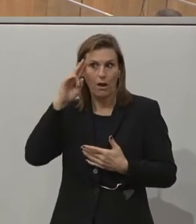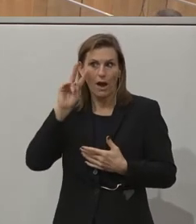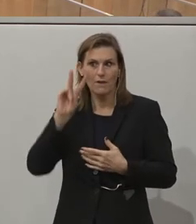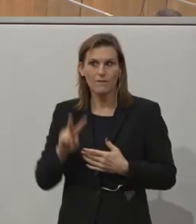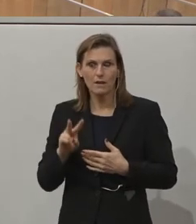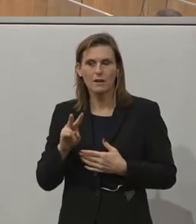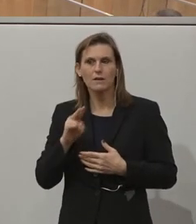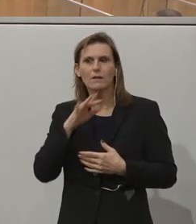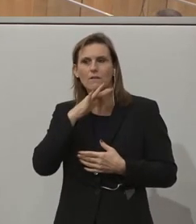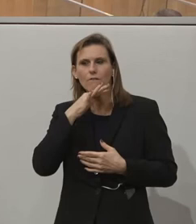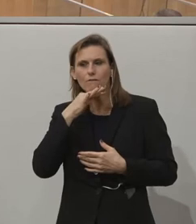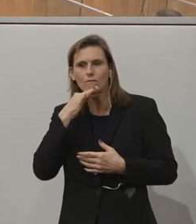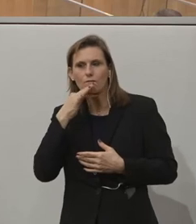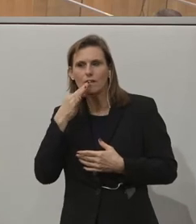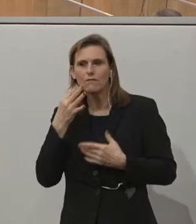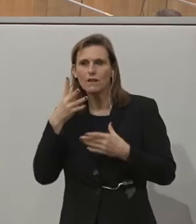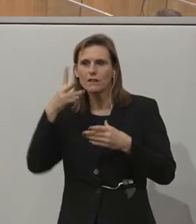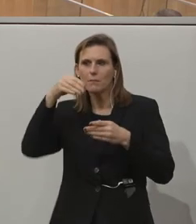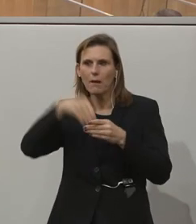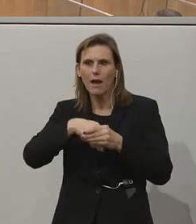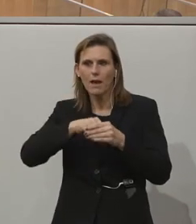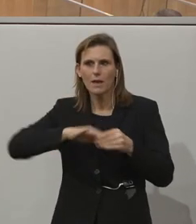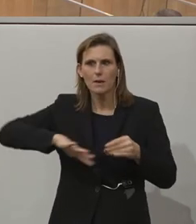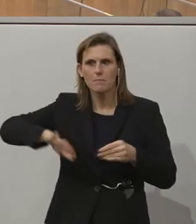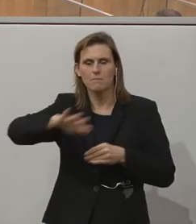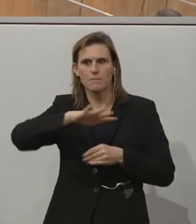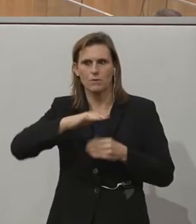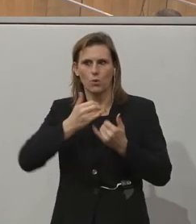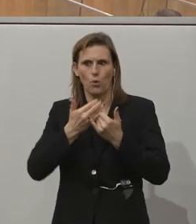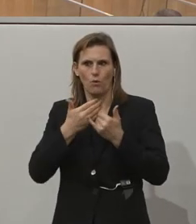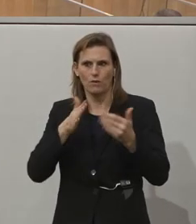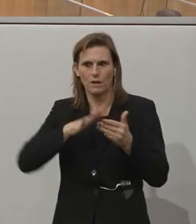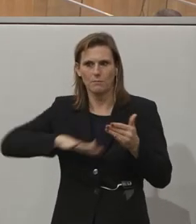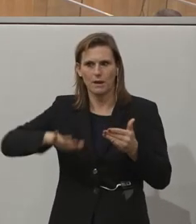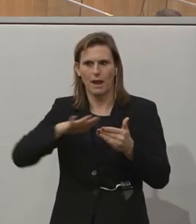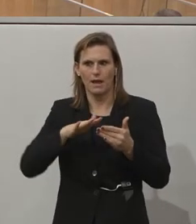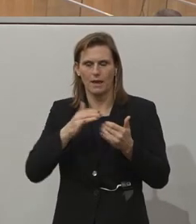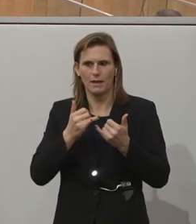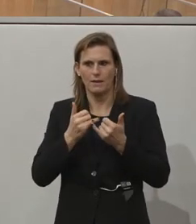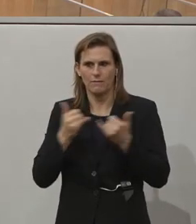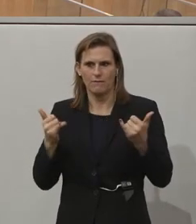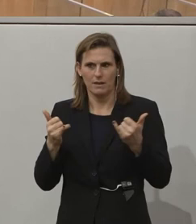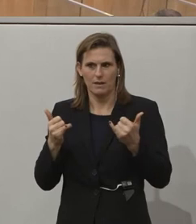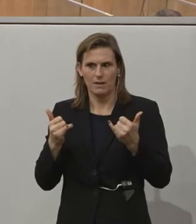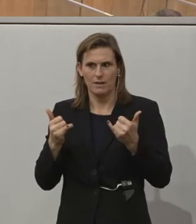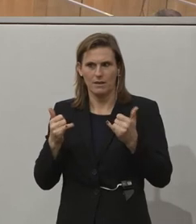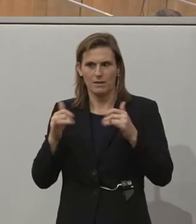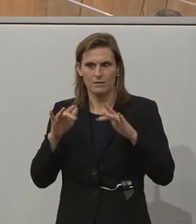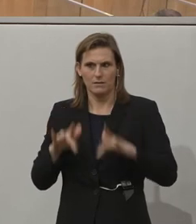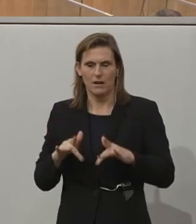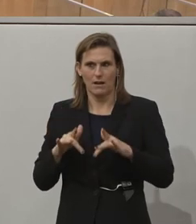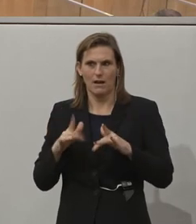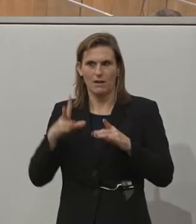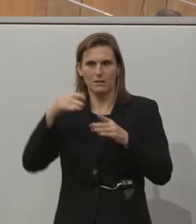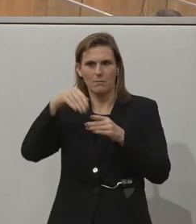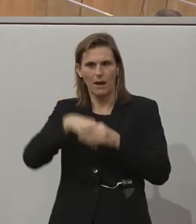how involved is the public sector in Kanada with your solution and with making the web accessible? And